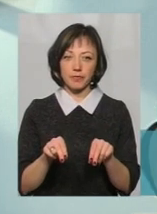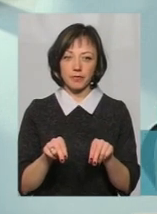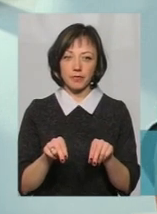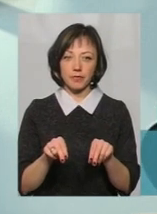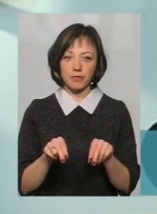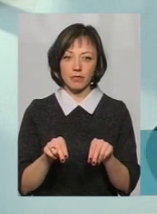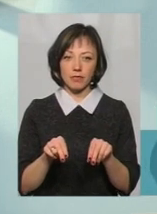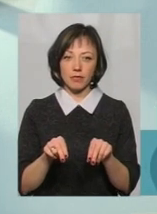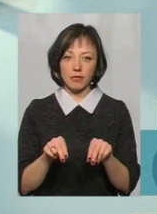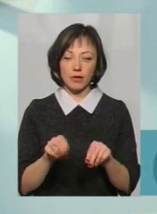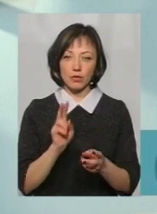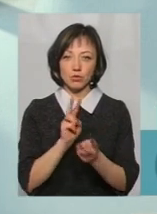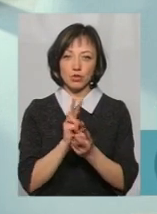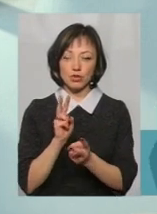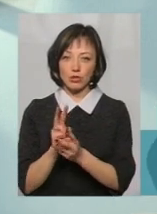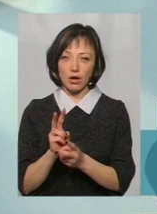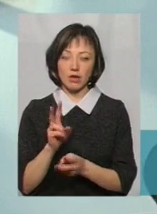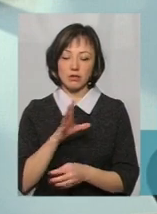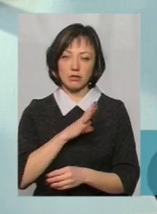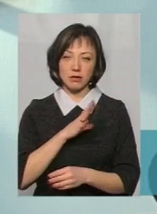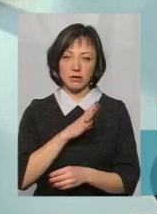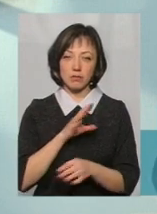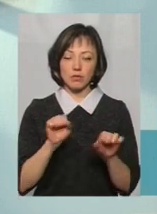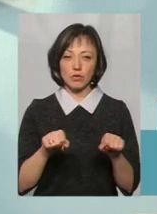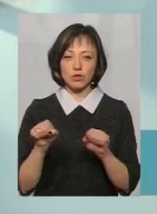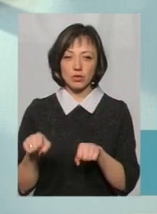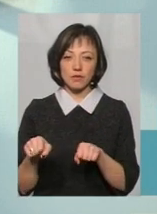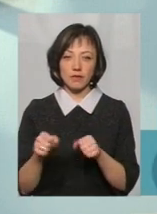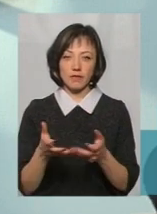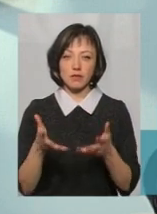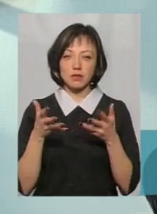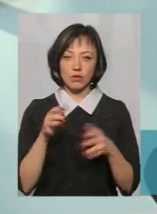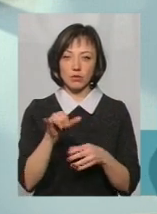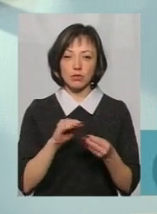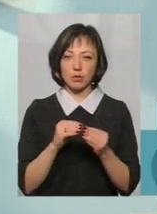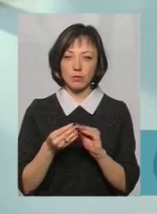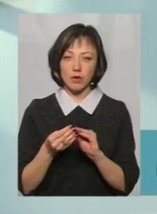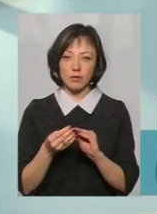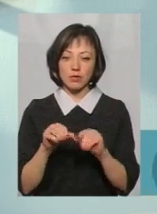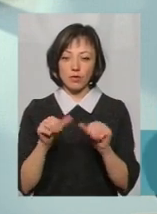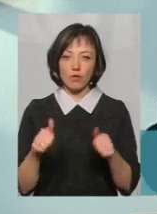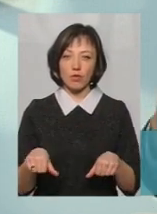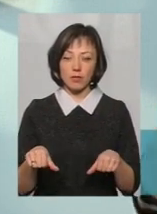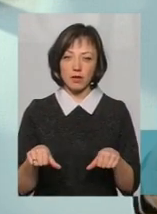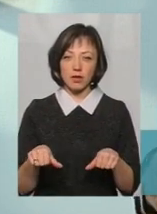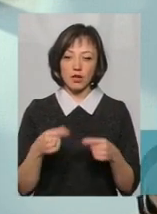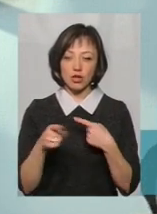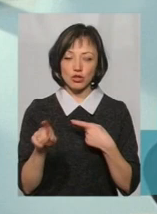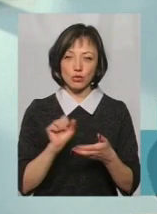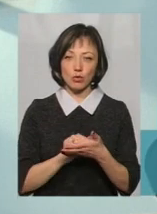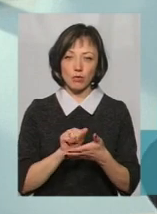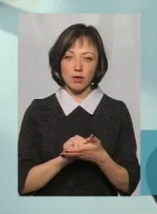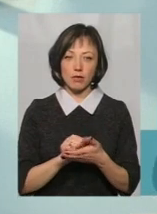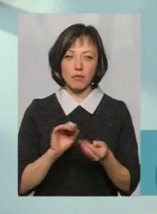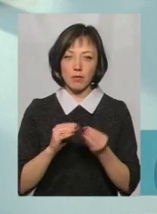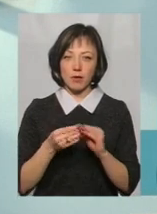допомогу. От, і ми з ними зустрічалися, там, можливо, виясняли, які у них є, там, проблеми з оформленням, там, інших документів,